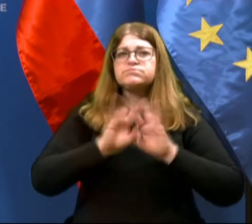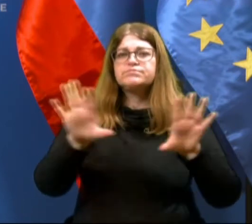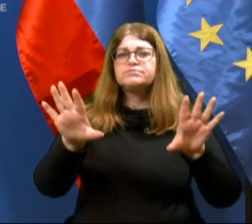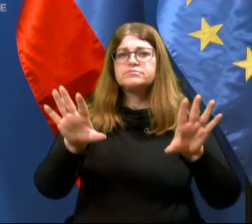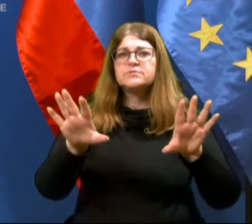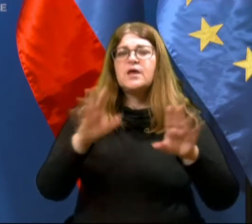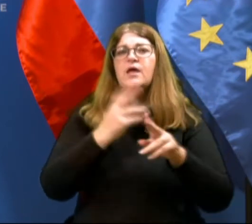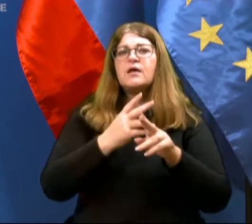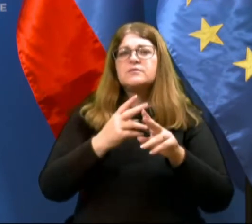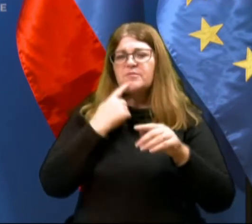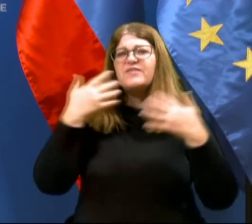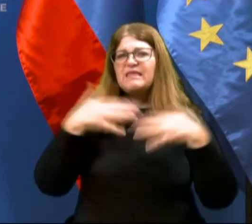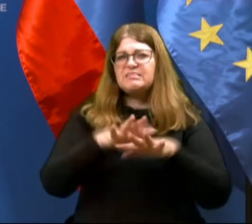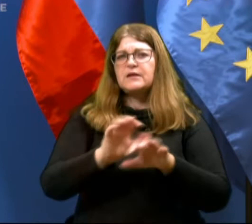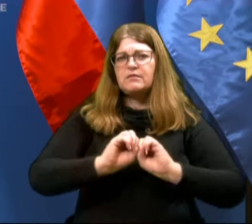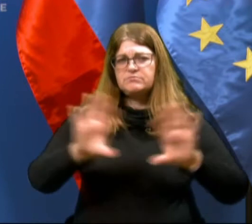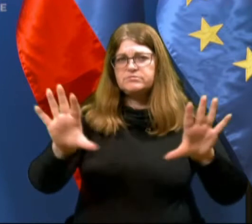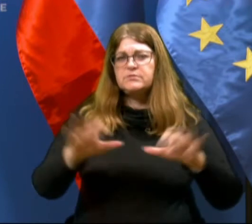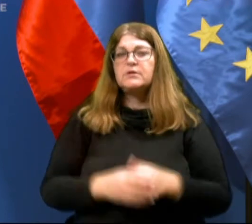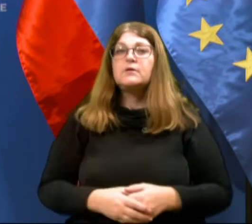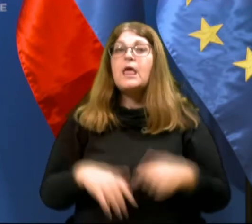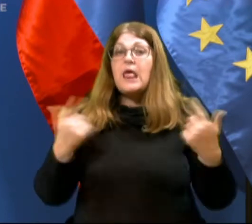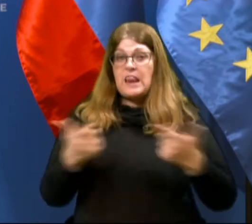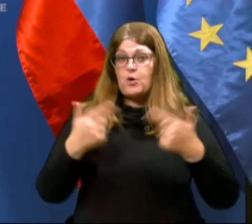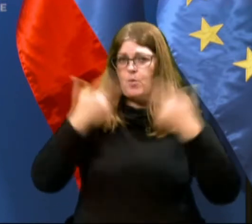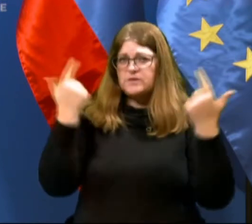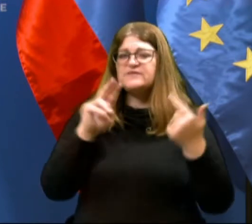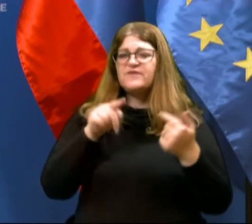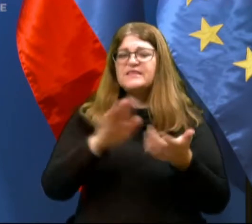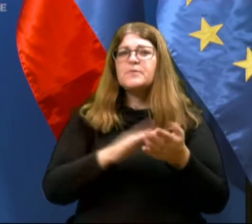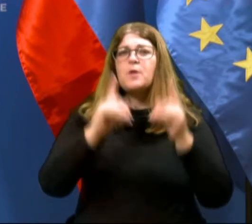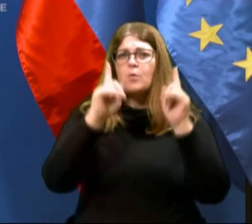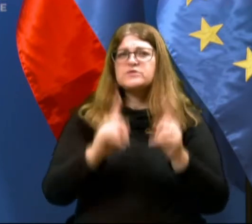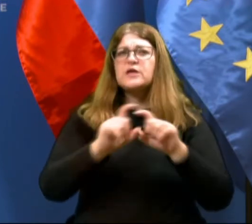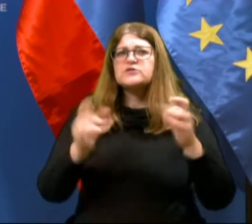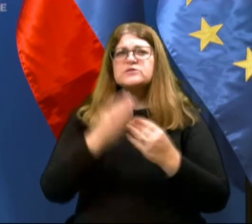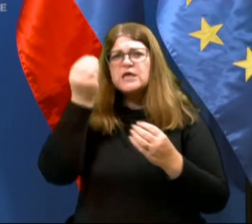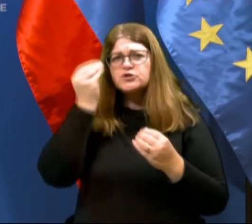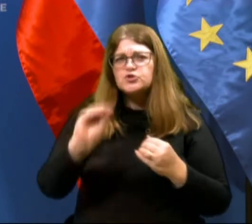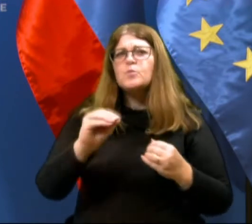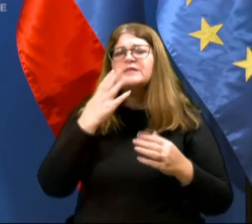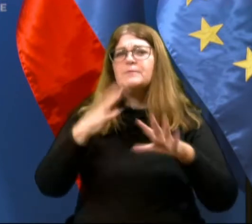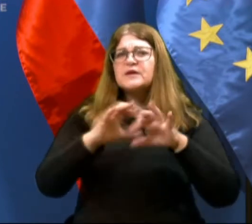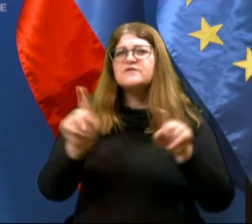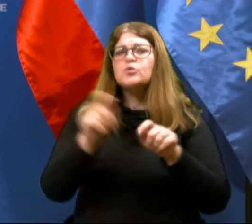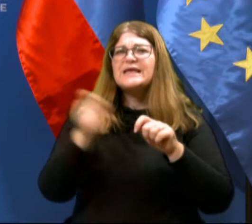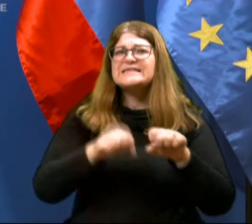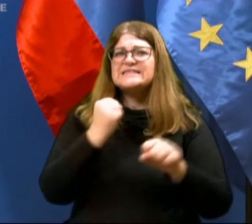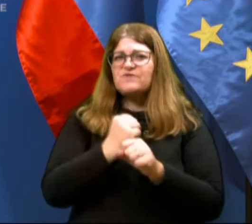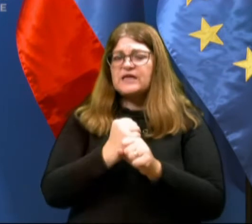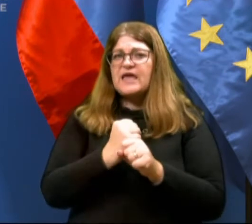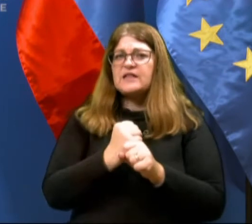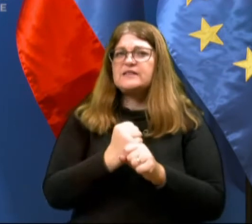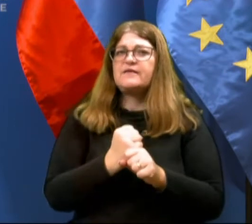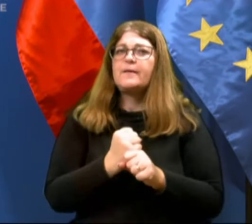na državnem omrežju. Lahko pojasnimo, da v pisanem primeru obstajajo razlogi za sum, da je bilo izvršeno tudi kaznivo dejanje in